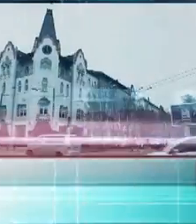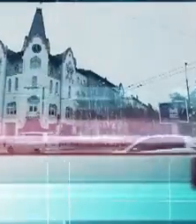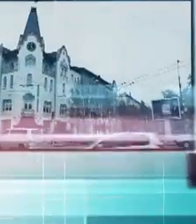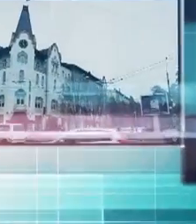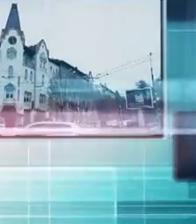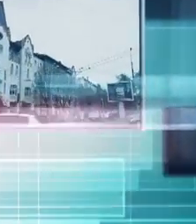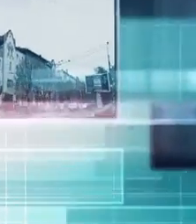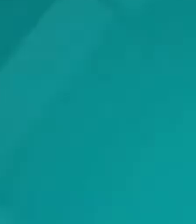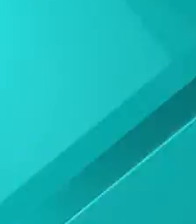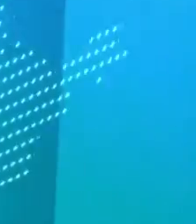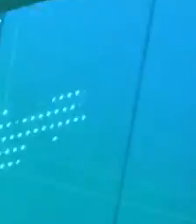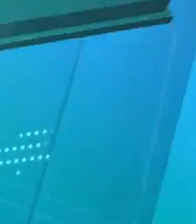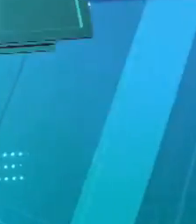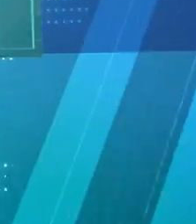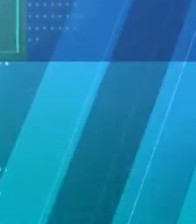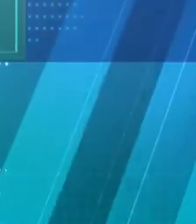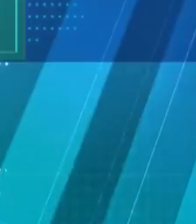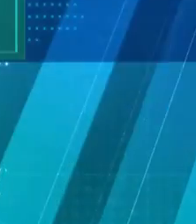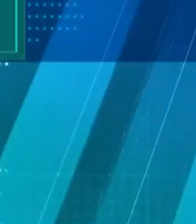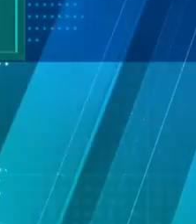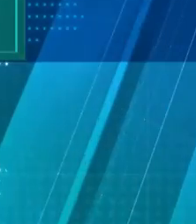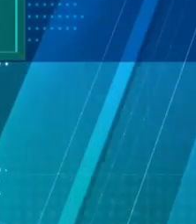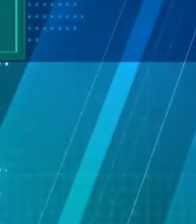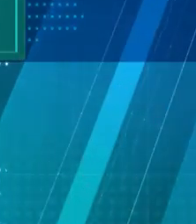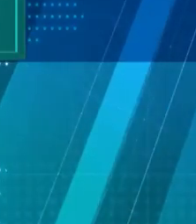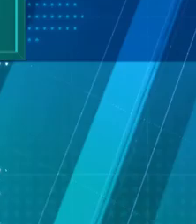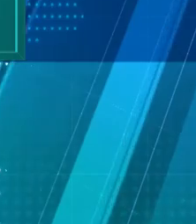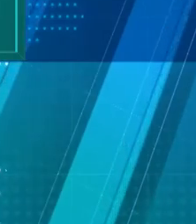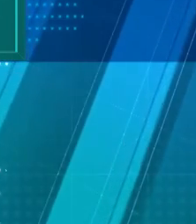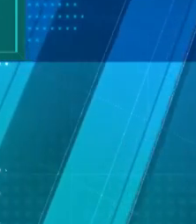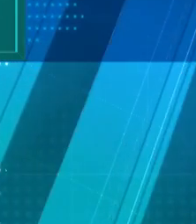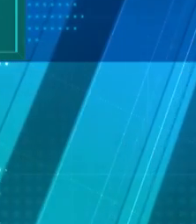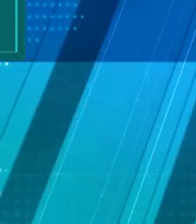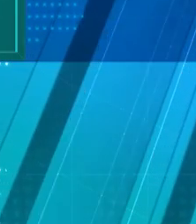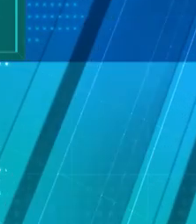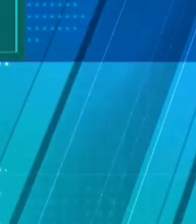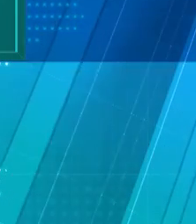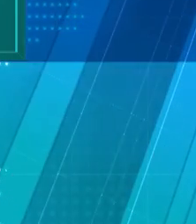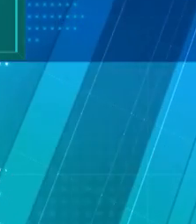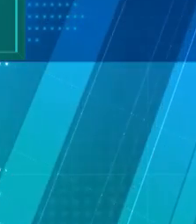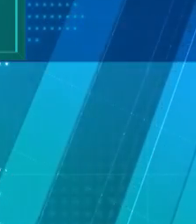перегляд!